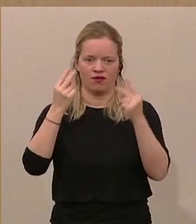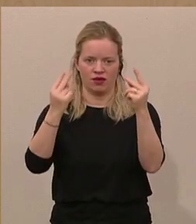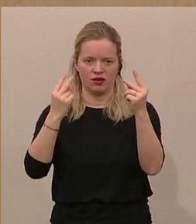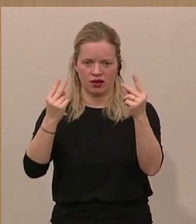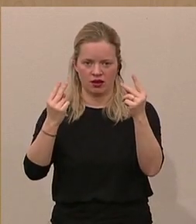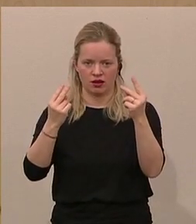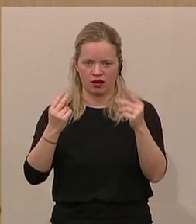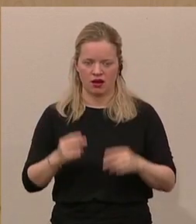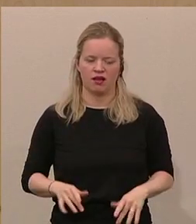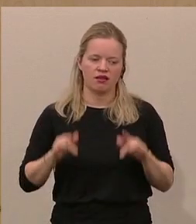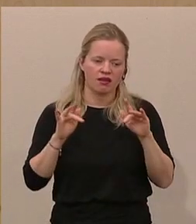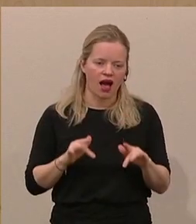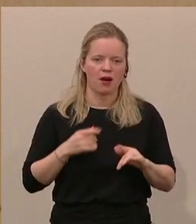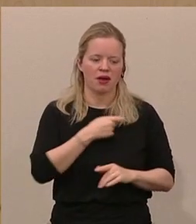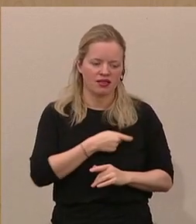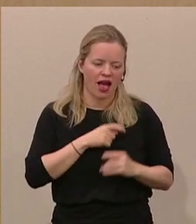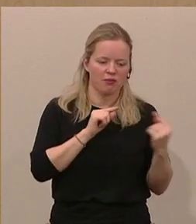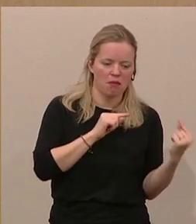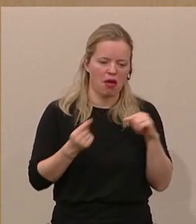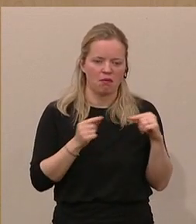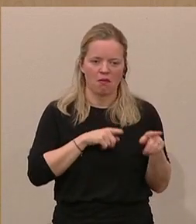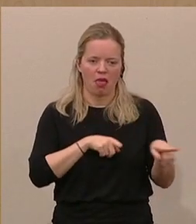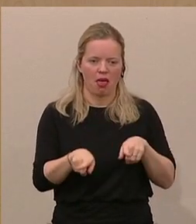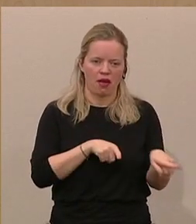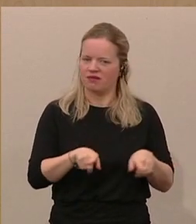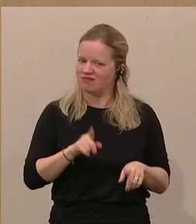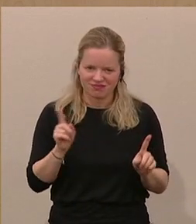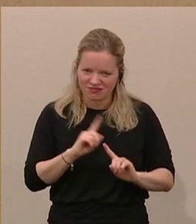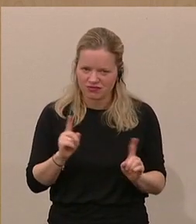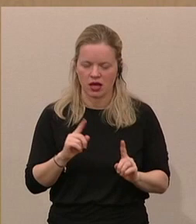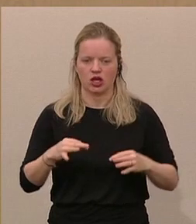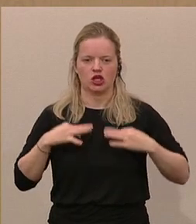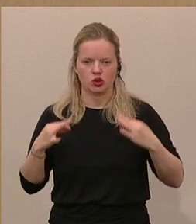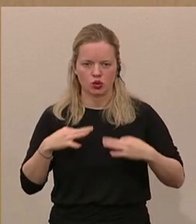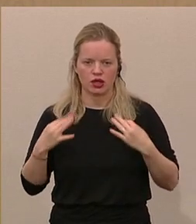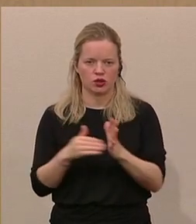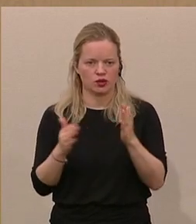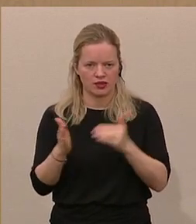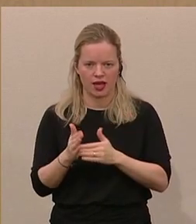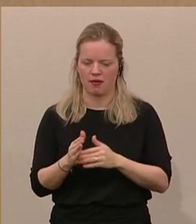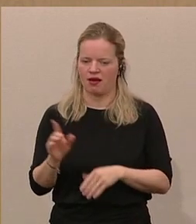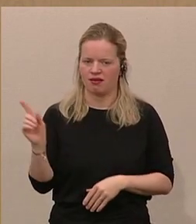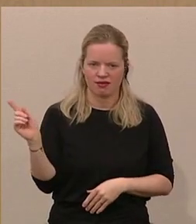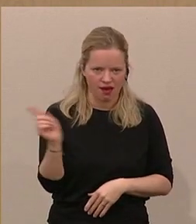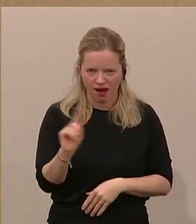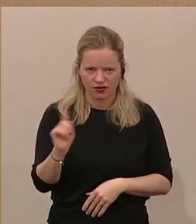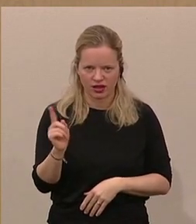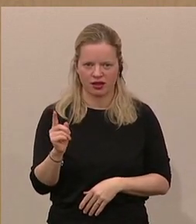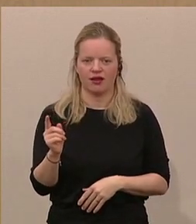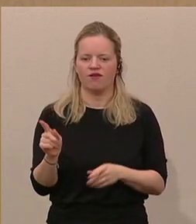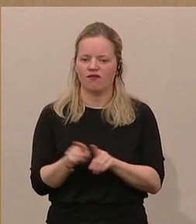parteipolitisches Kapital zu schlagen. Das Gesundheitssystem darf kein politisches